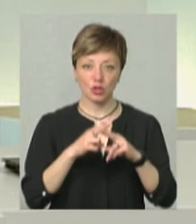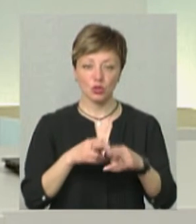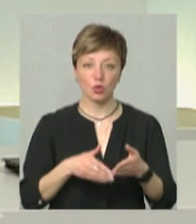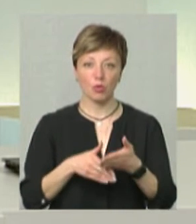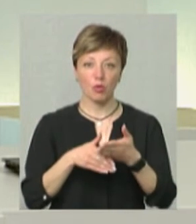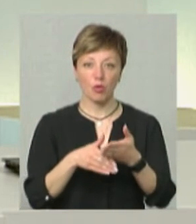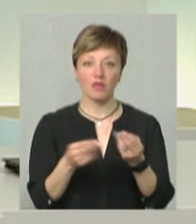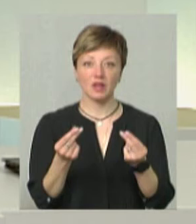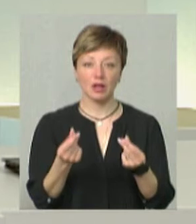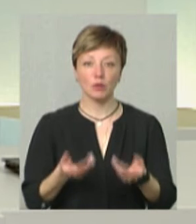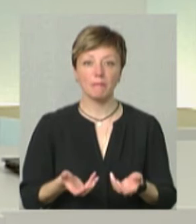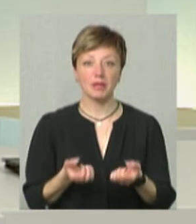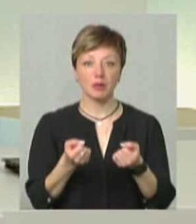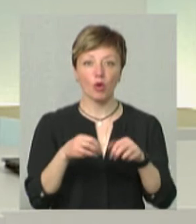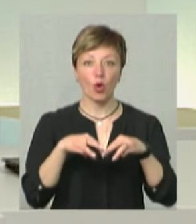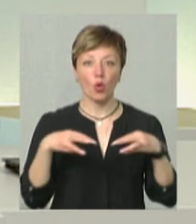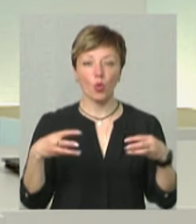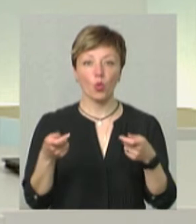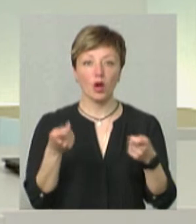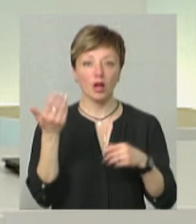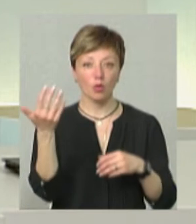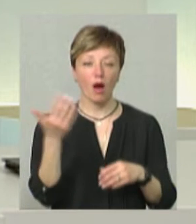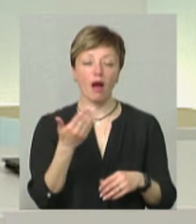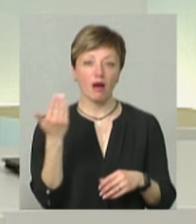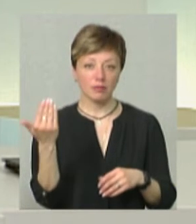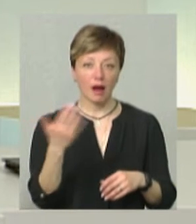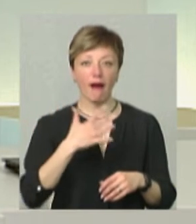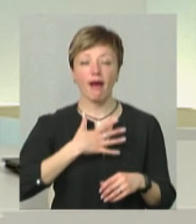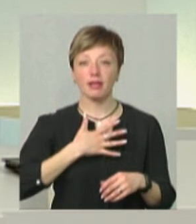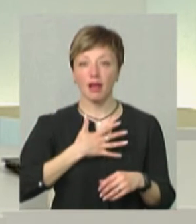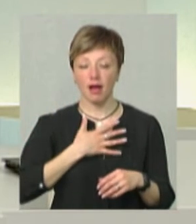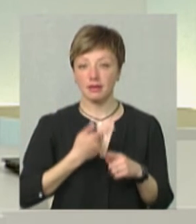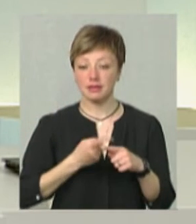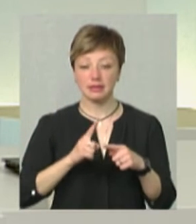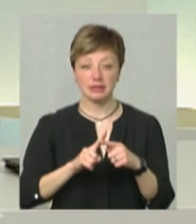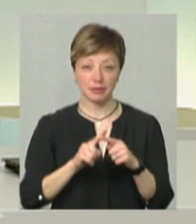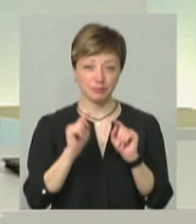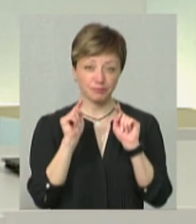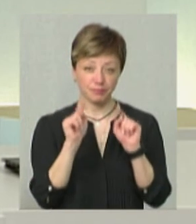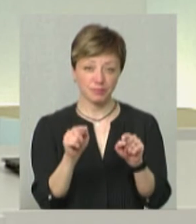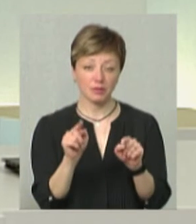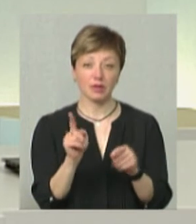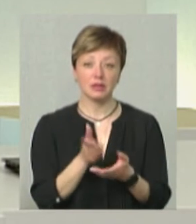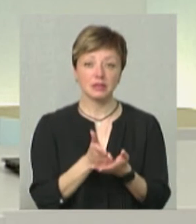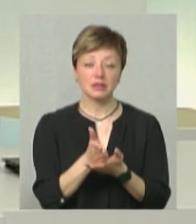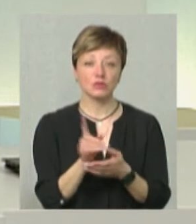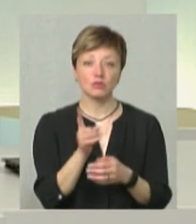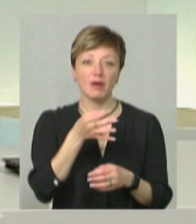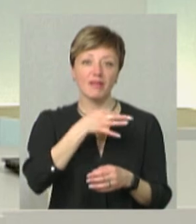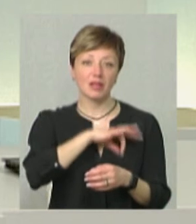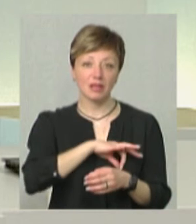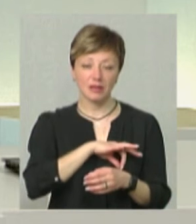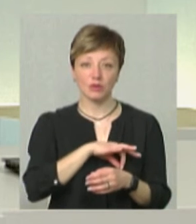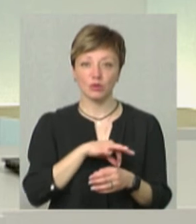допомоги та фінансової підтримки уряду Канади. Ця ініціатива направлена, спрямована на ефективне